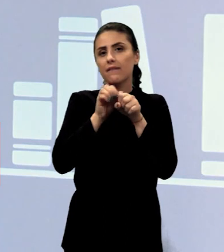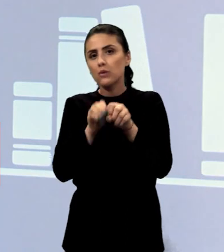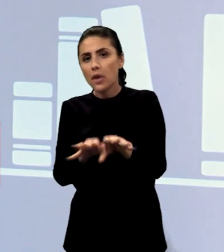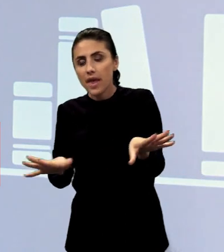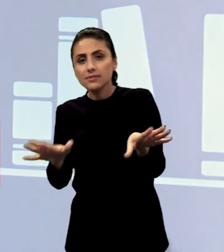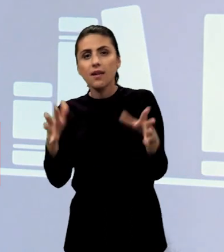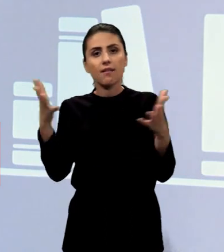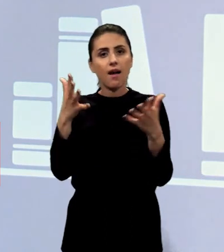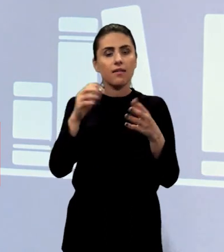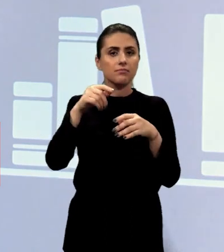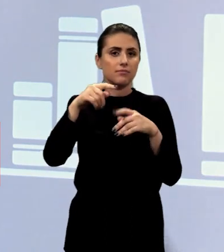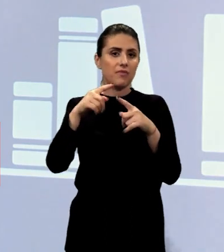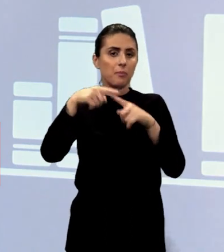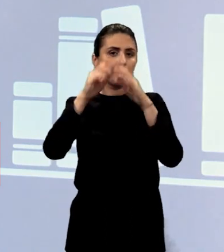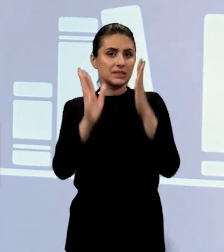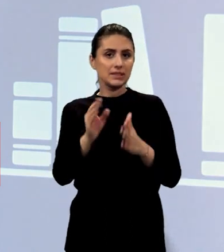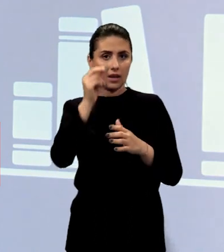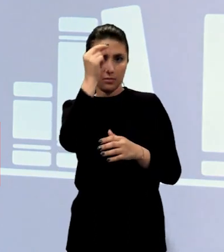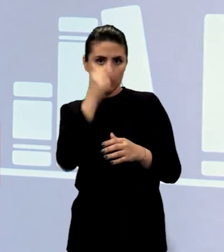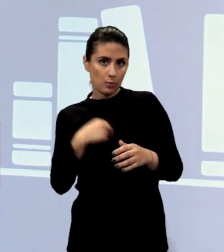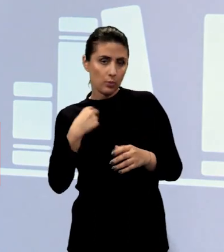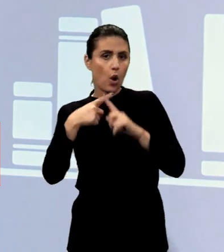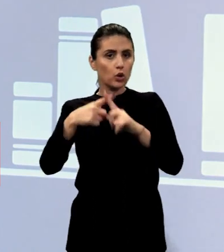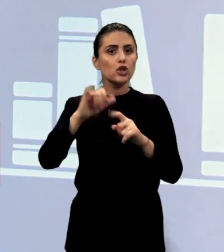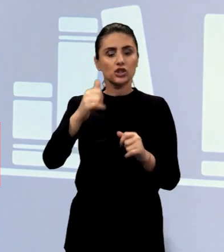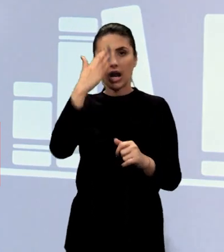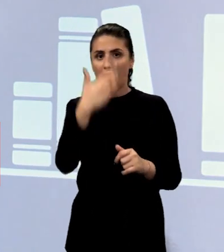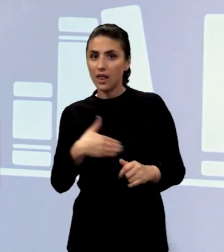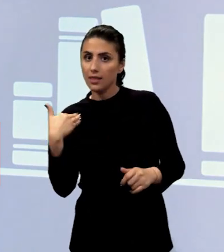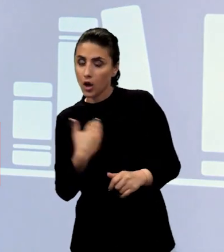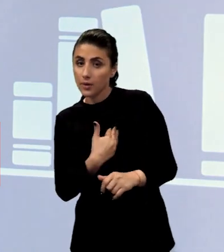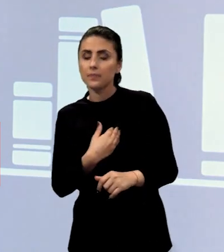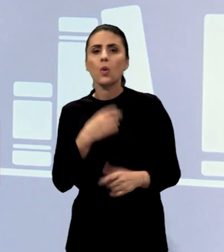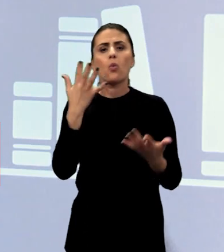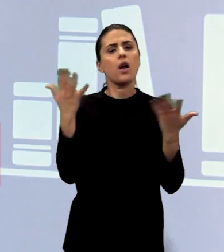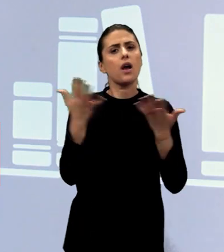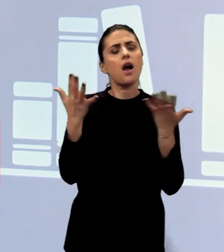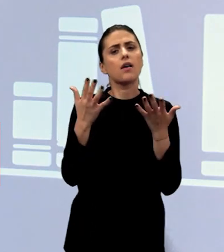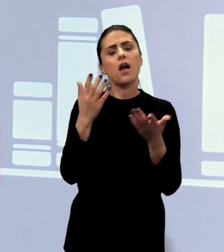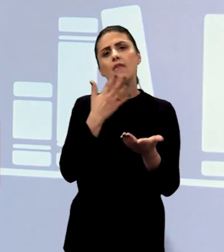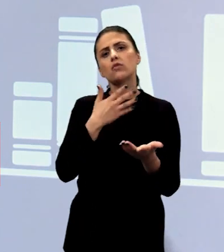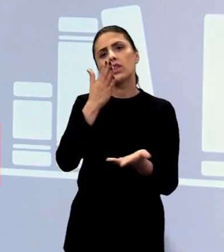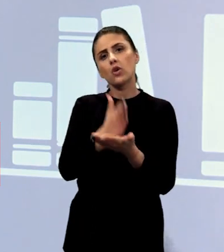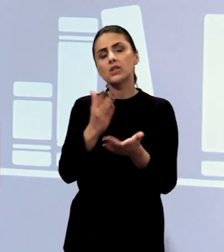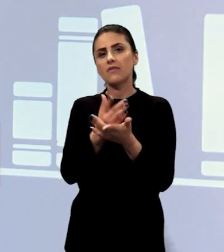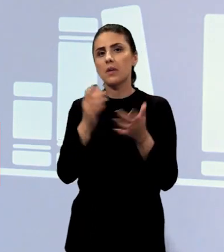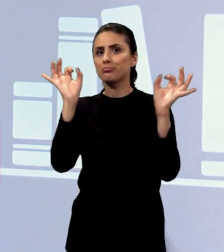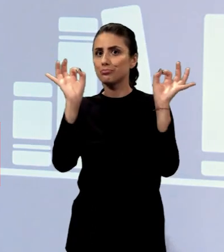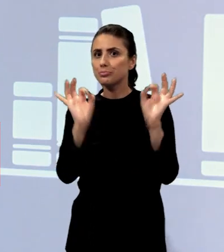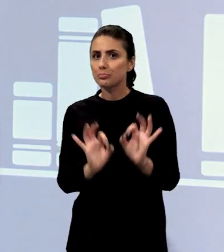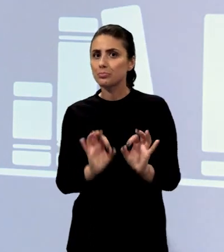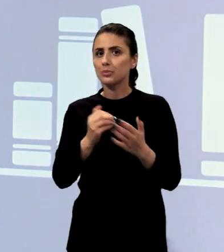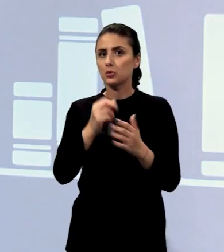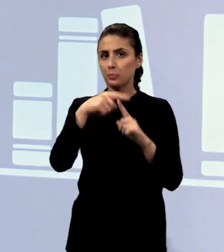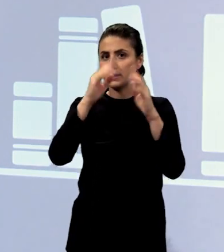revoluționarii ajunseseră în conflict. Unul din modurile prin care influența Bisericii s-a dorit a fi diminuată a